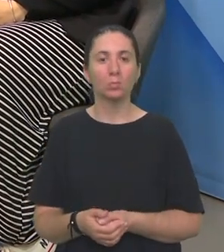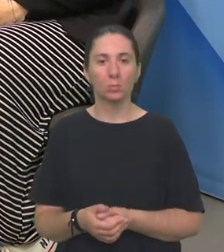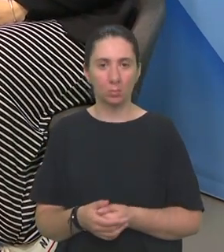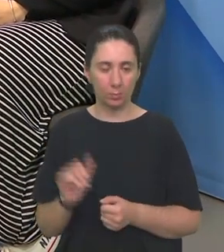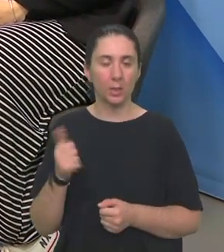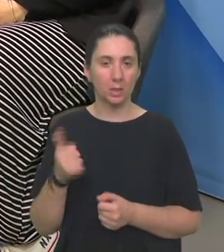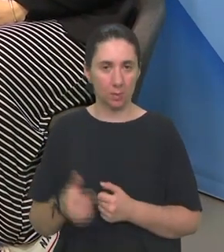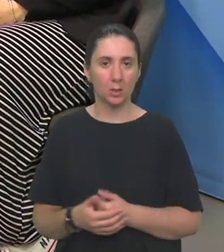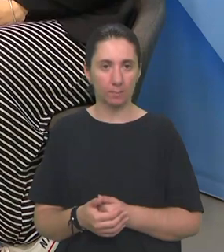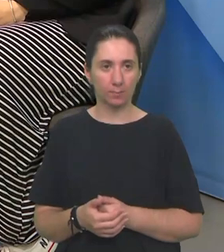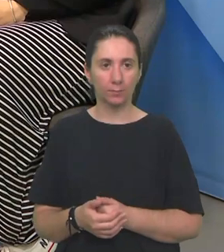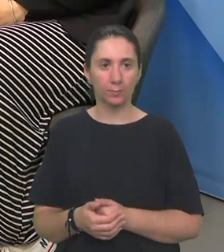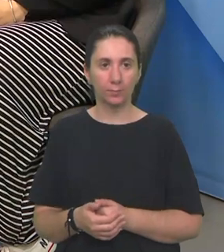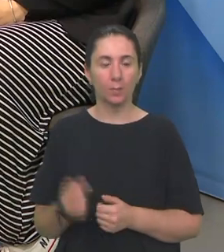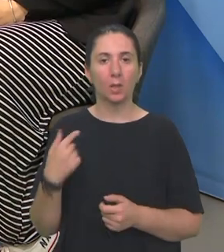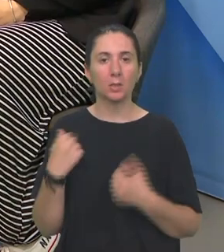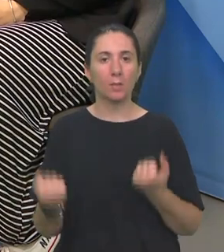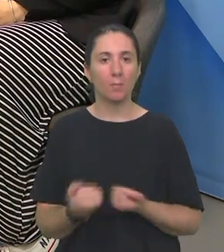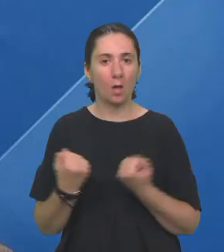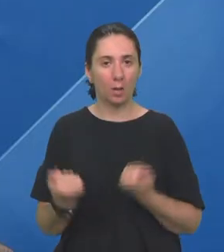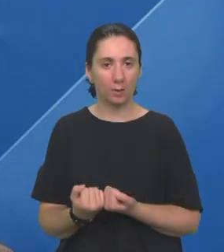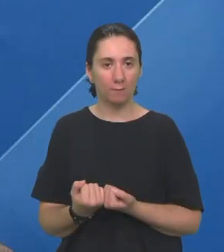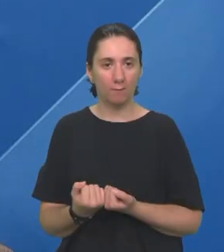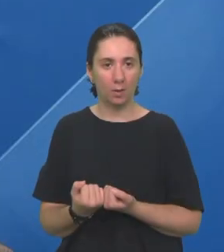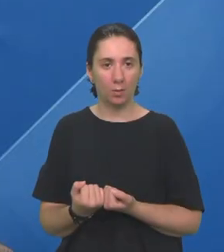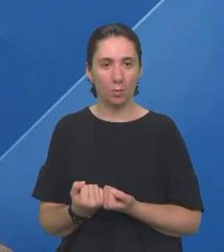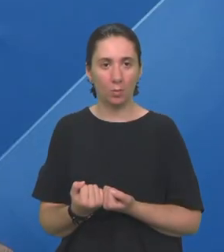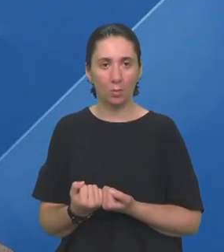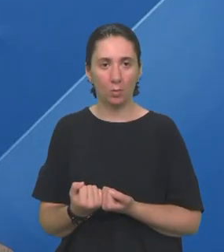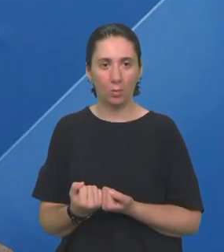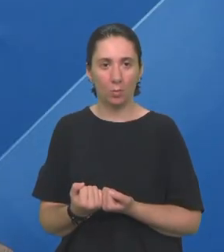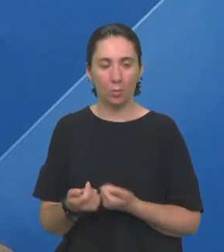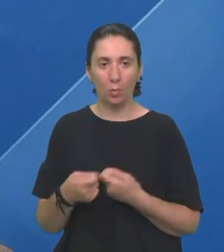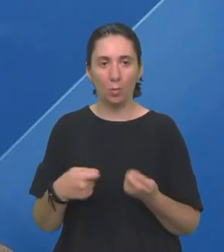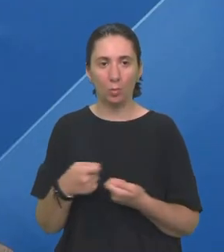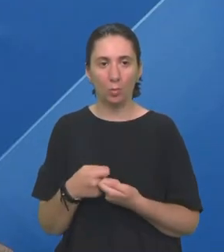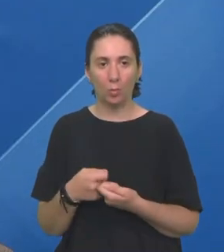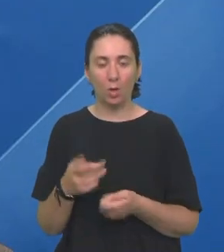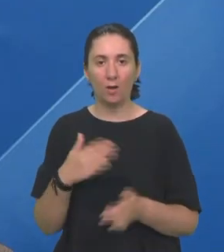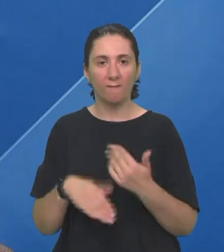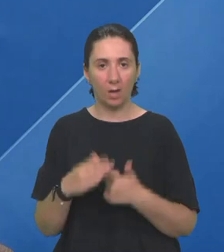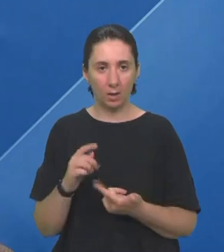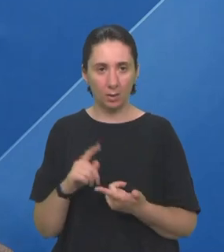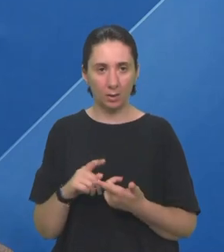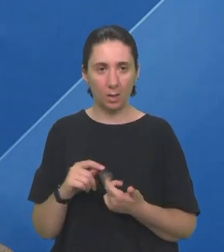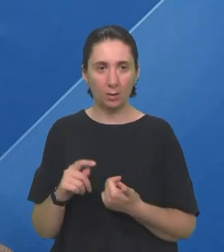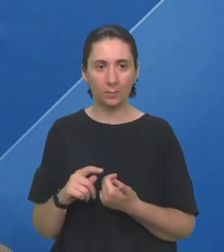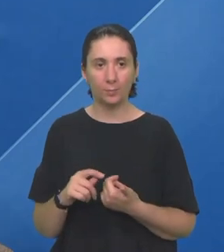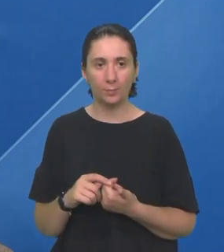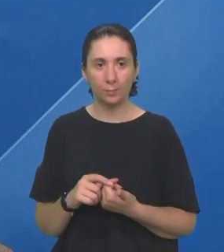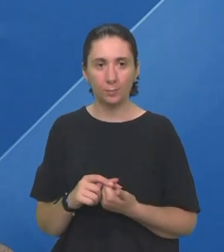Jesam, jesam Aktivna sam U udruzi invalida